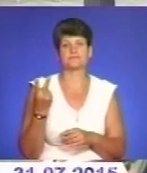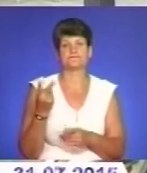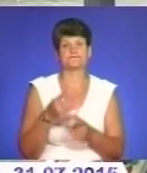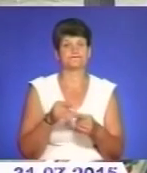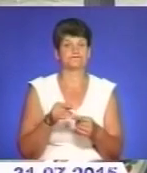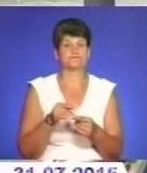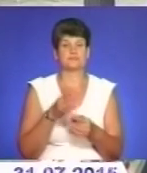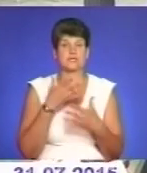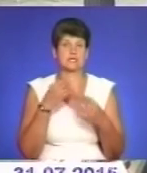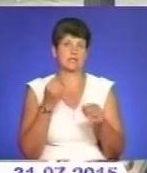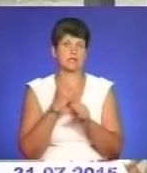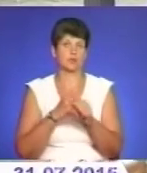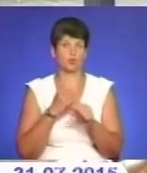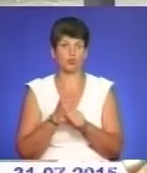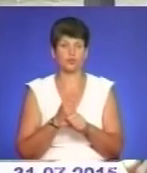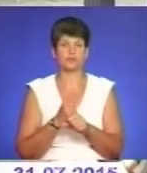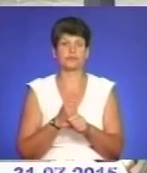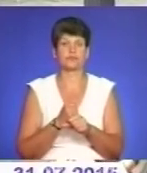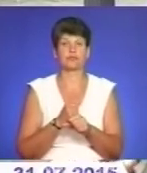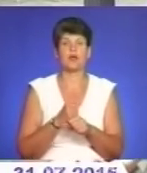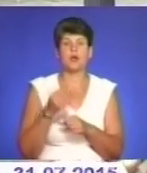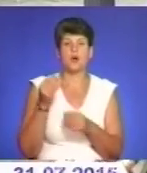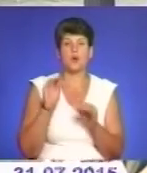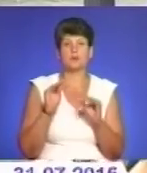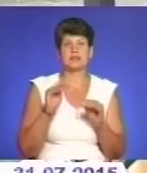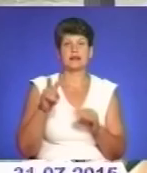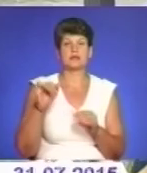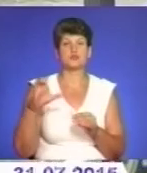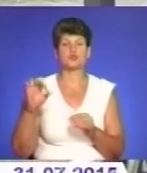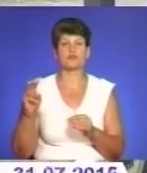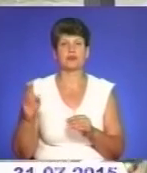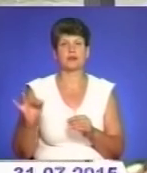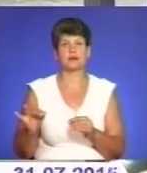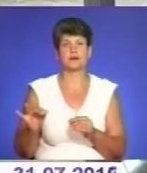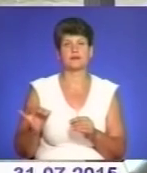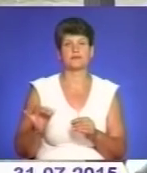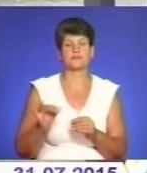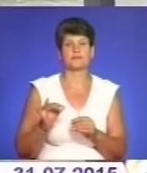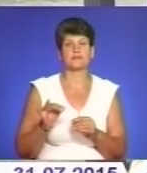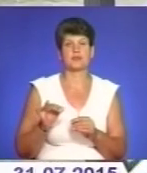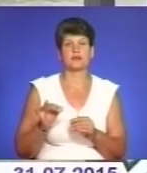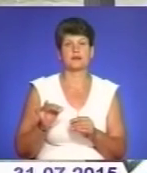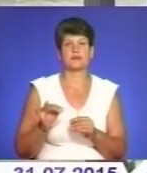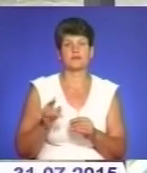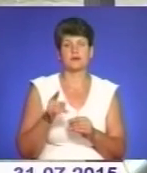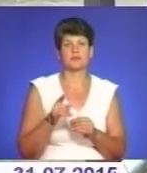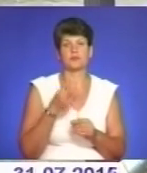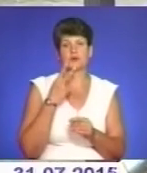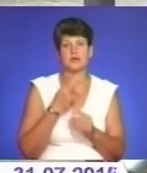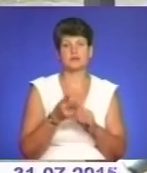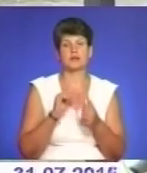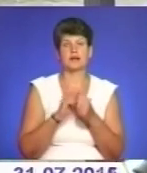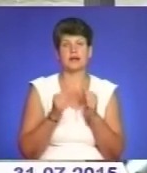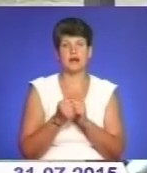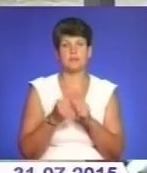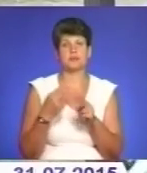роботи. І композиція «Лісовики» від Олега Філавича, вона синтезує камінь і